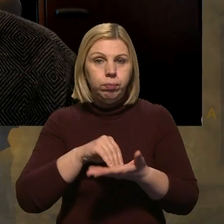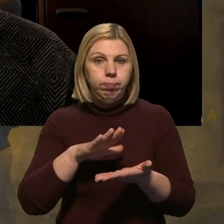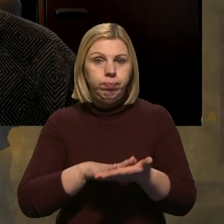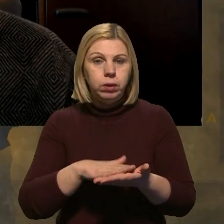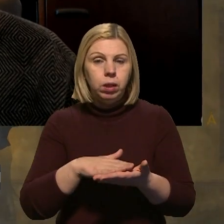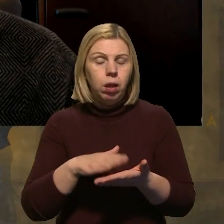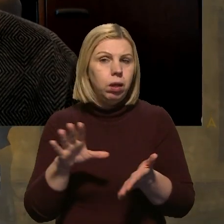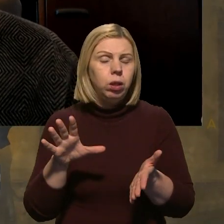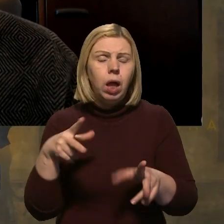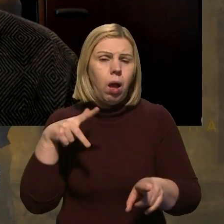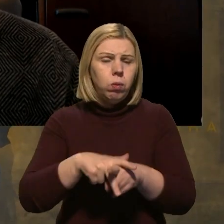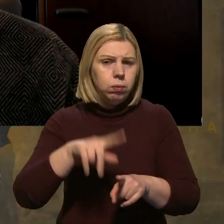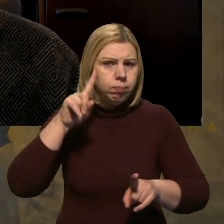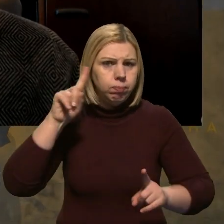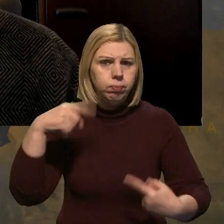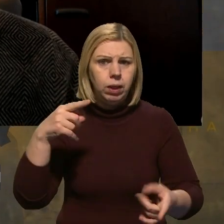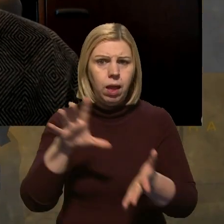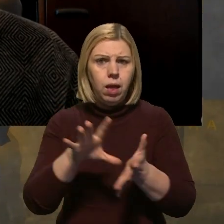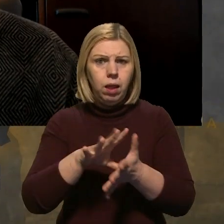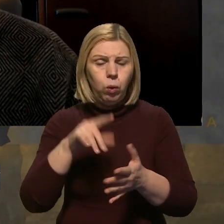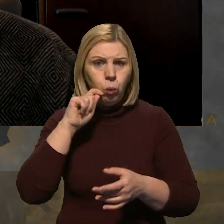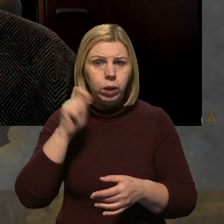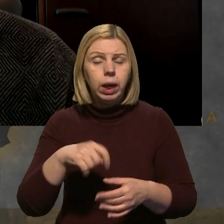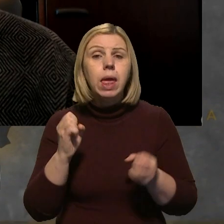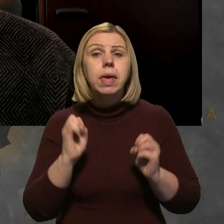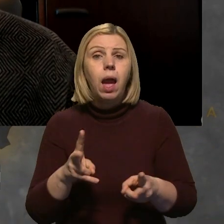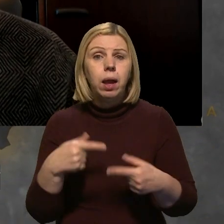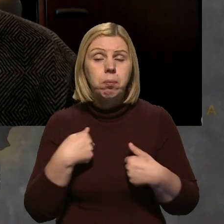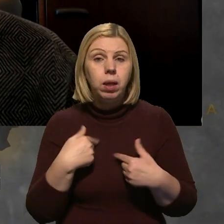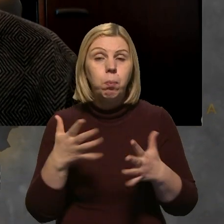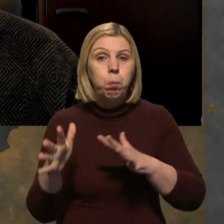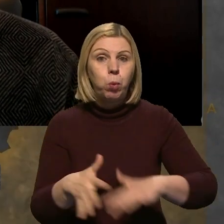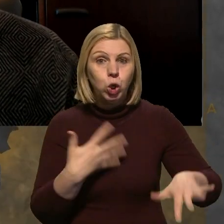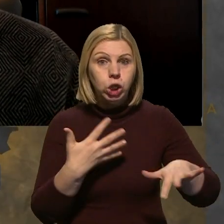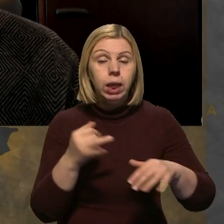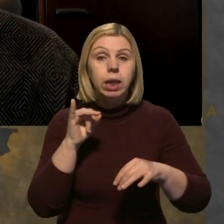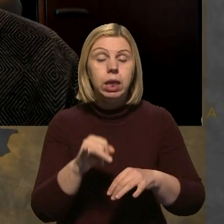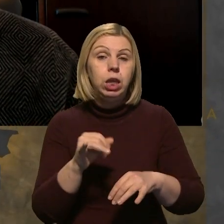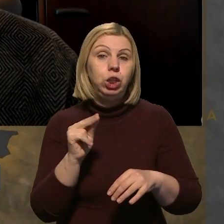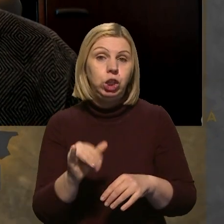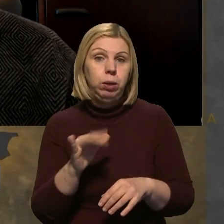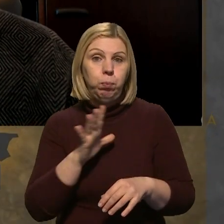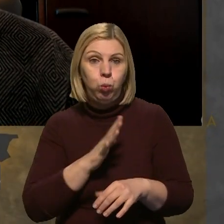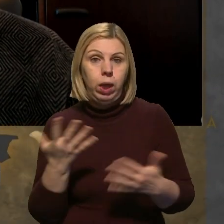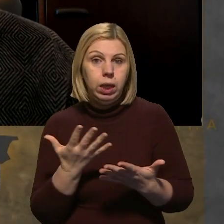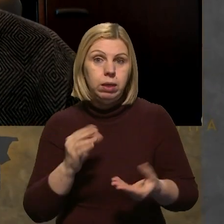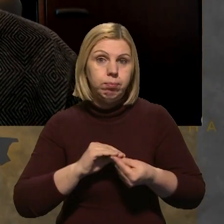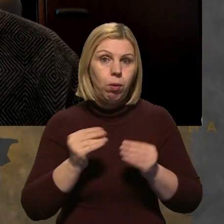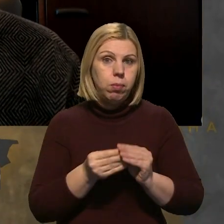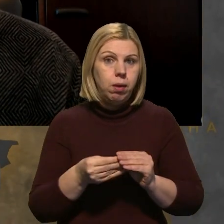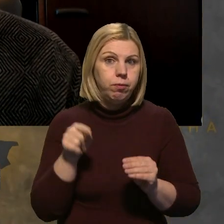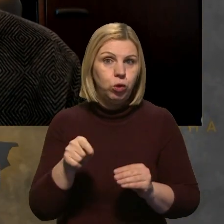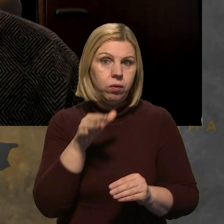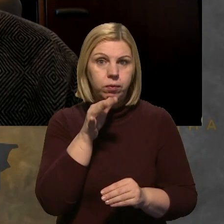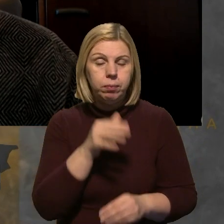пікове навантаження на енергосистему України. Розкажи, будь ласка, як ми його пройшли і чи були якісь негаразди в той